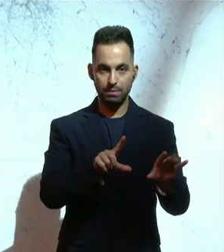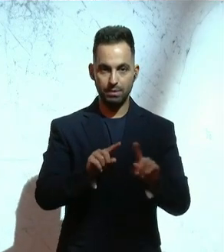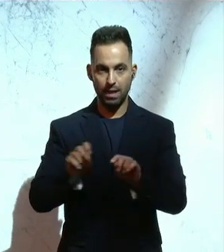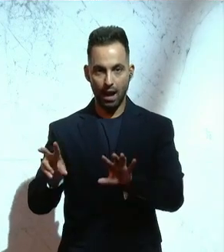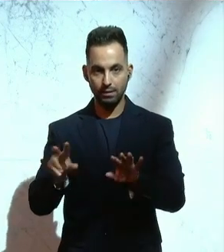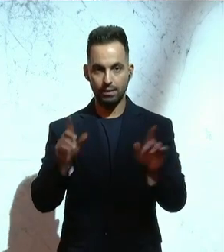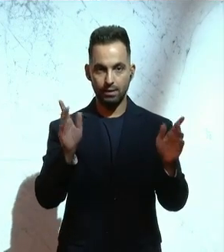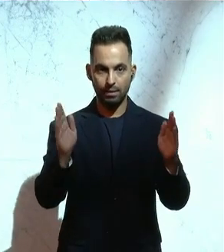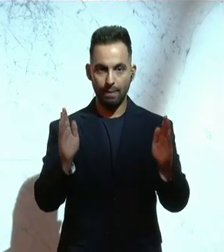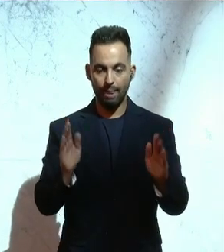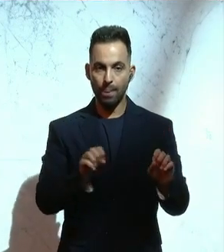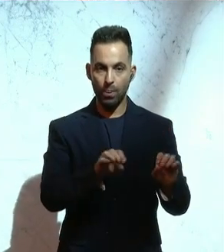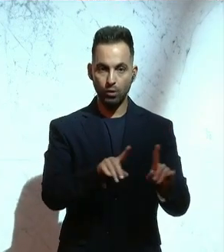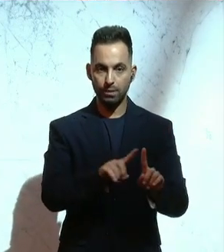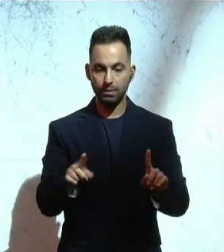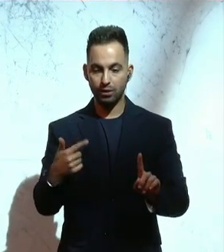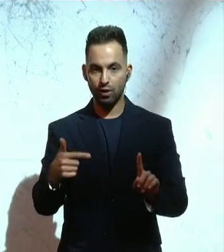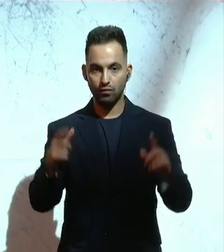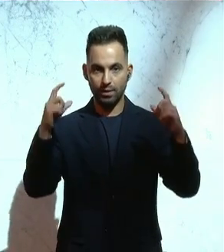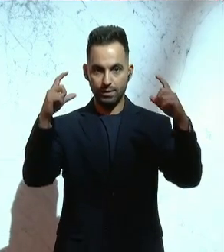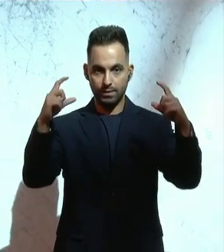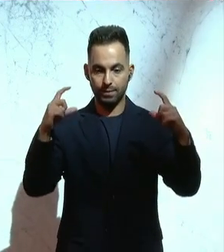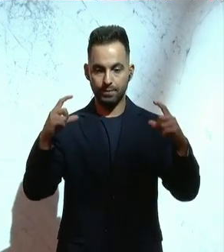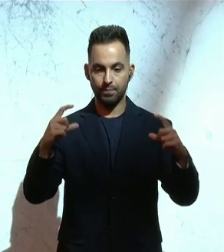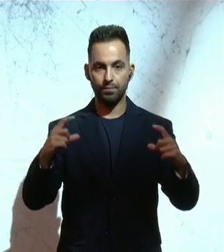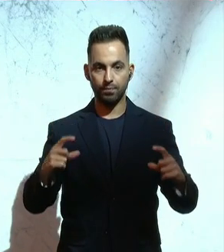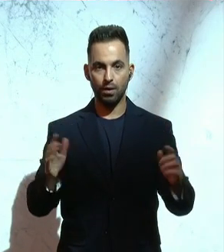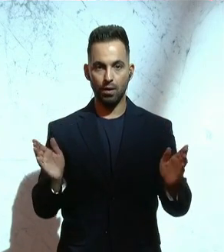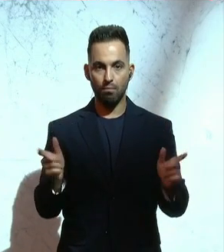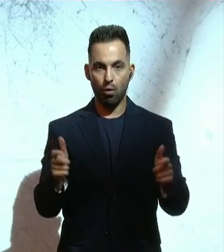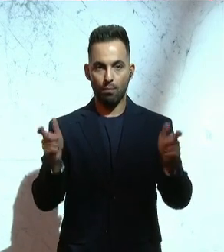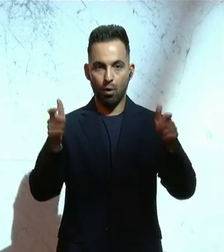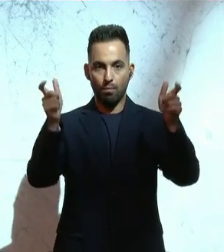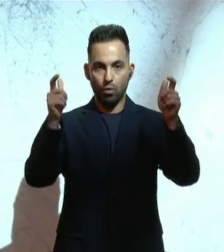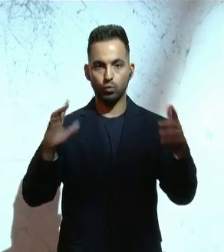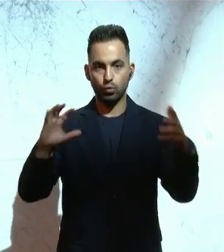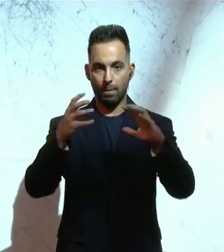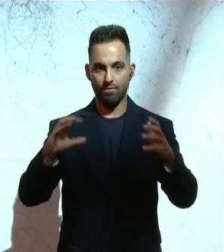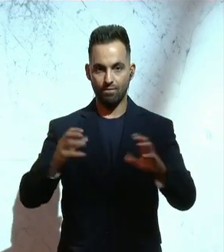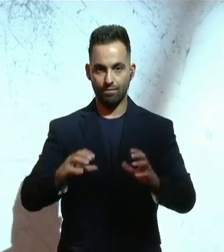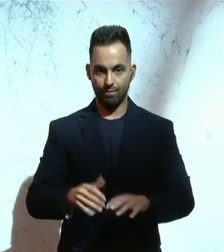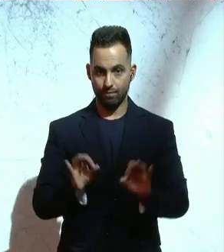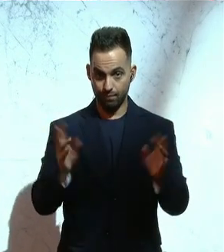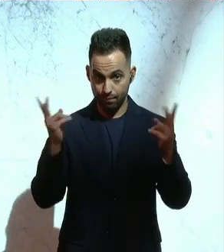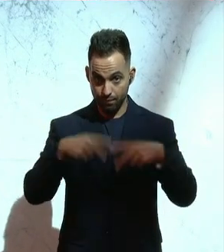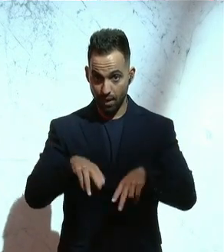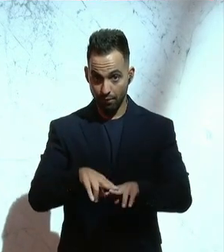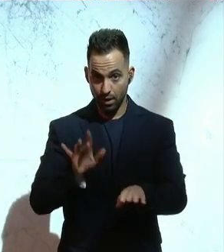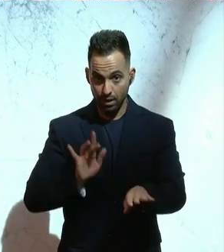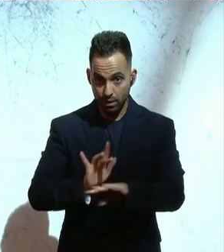Und es wird jetzt dann mit mehreren Rechnungshofberichten die Debatte fortgeführt werden.